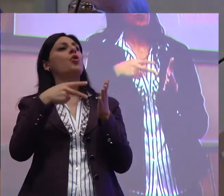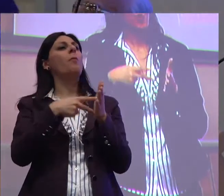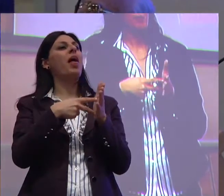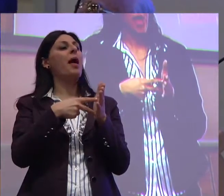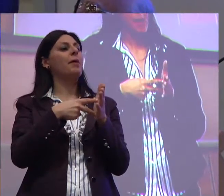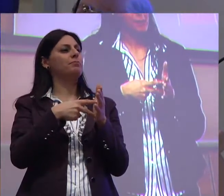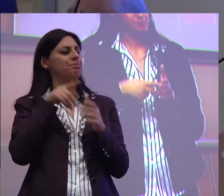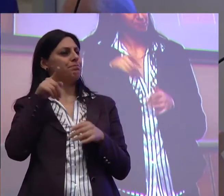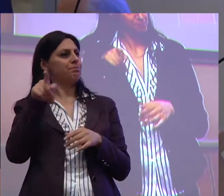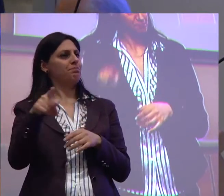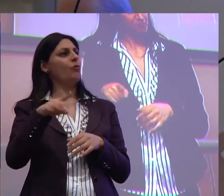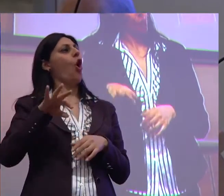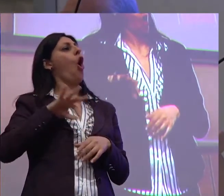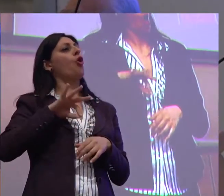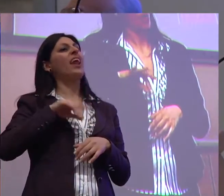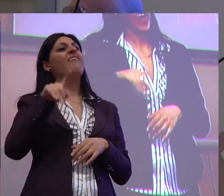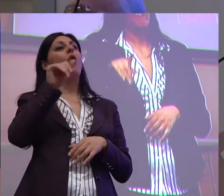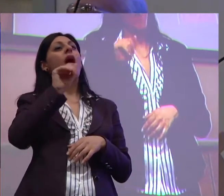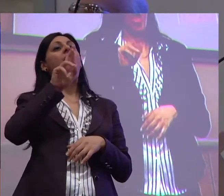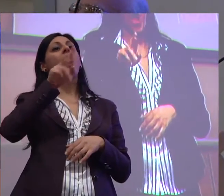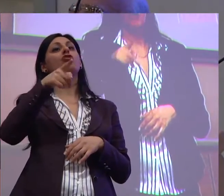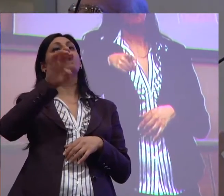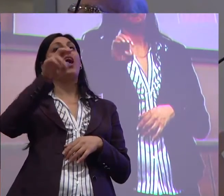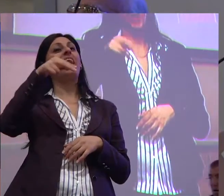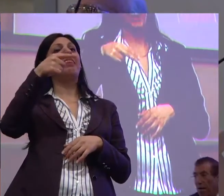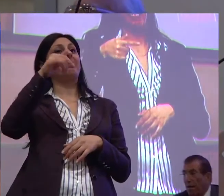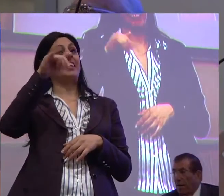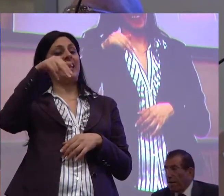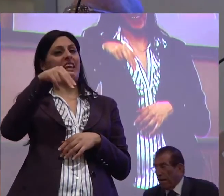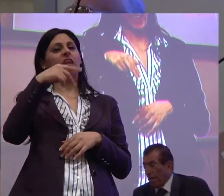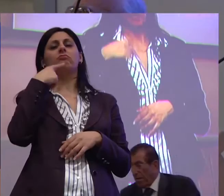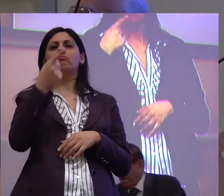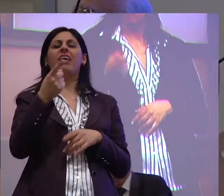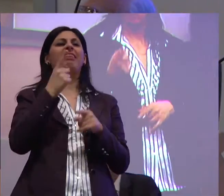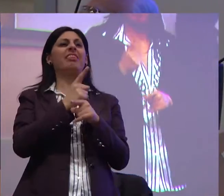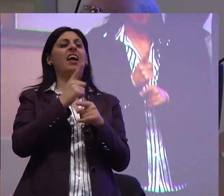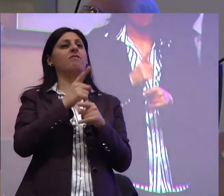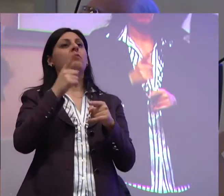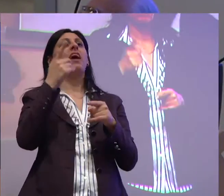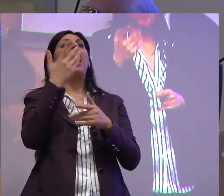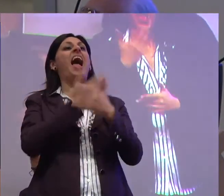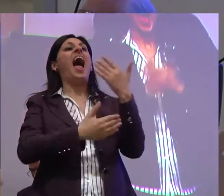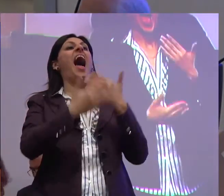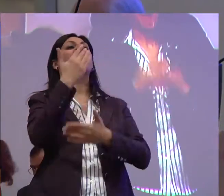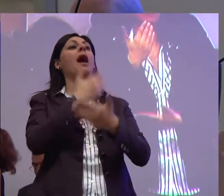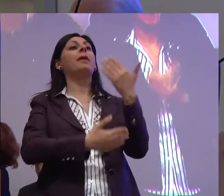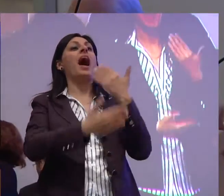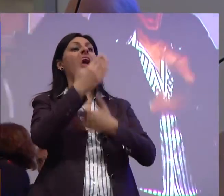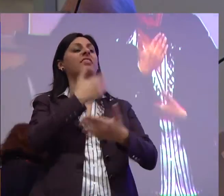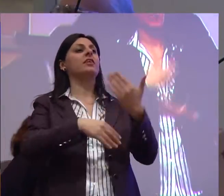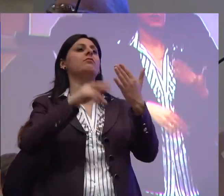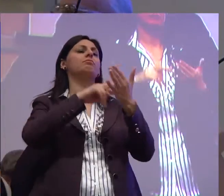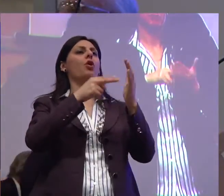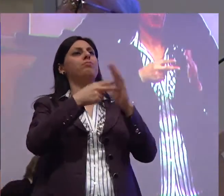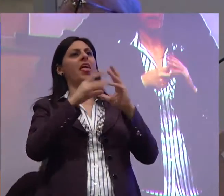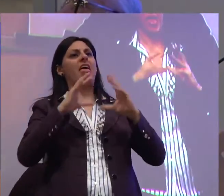'Argentine ha detto che uno, secondo lei dovremmo scindere il problema degli handicappanti, toglierlo